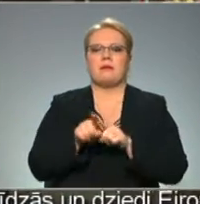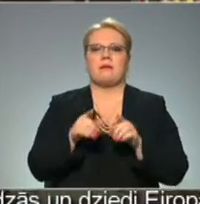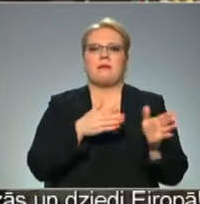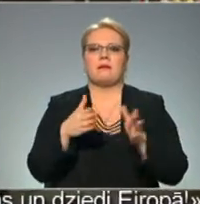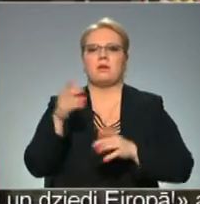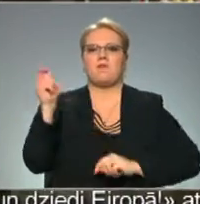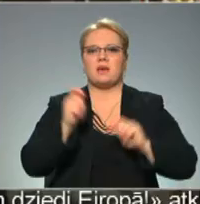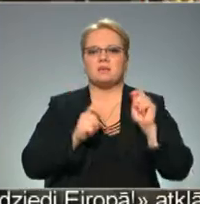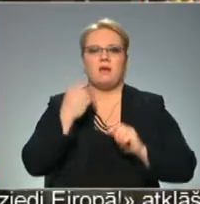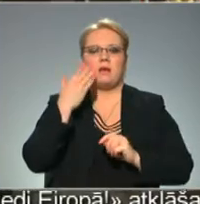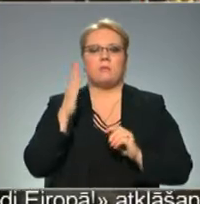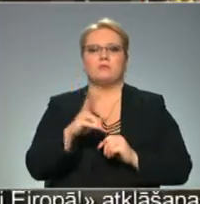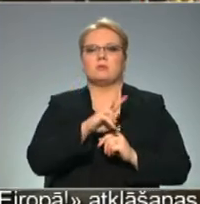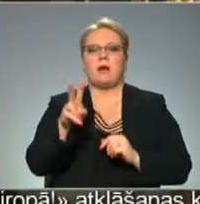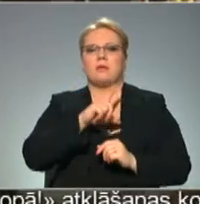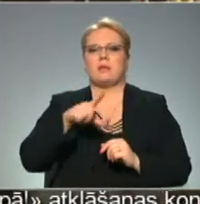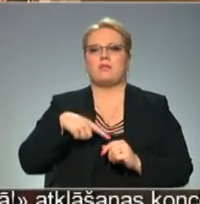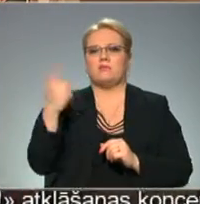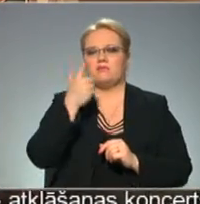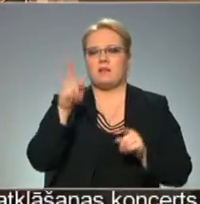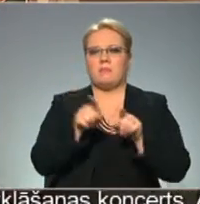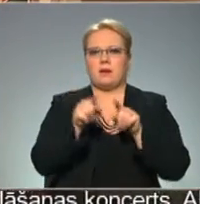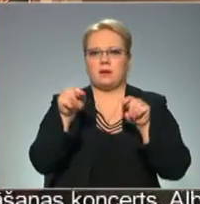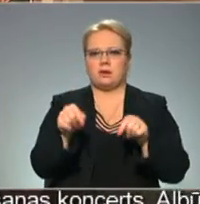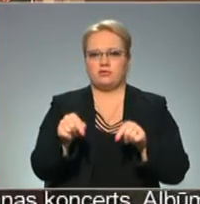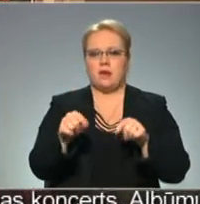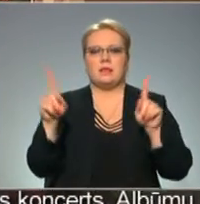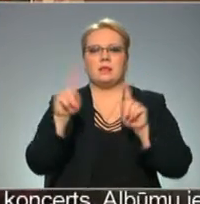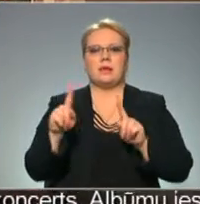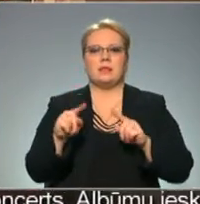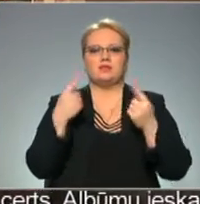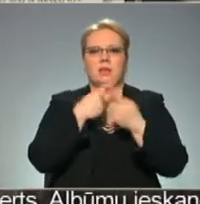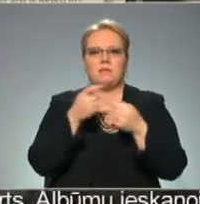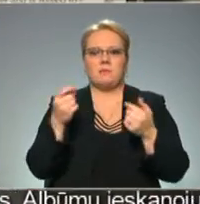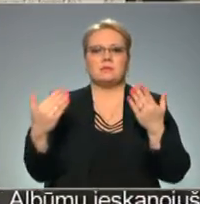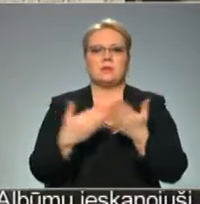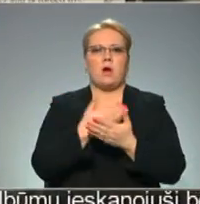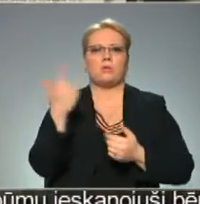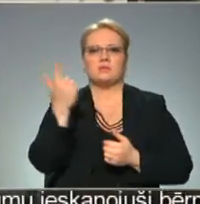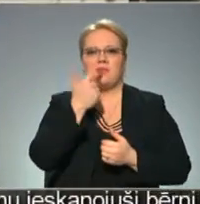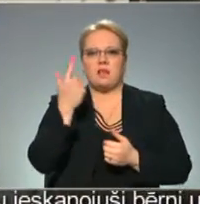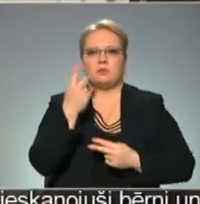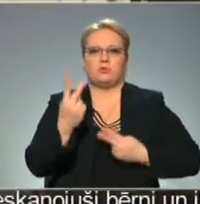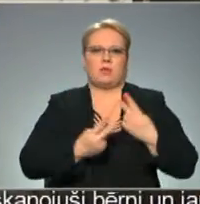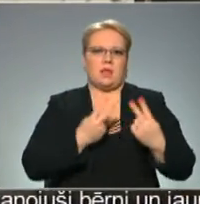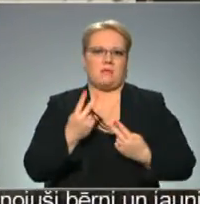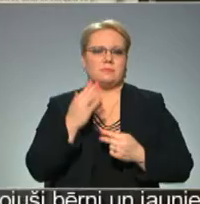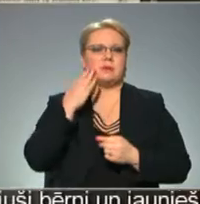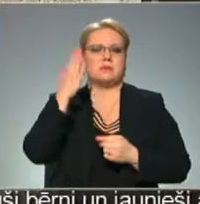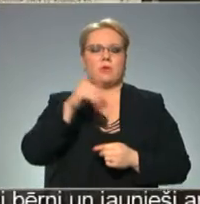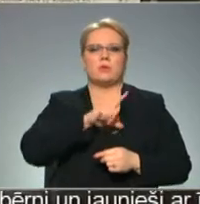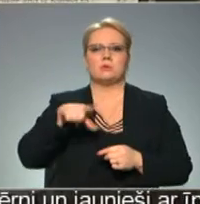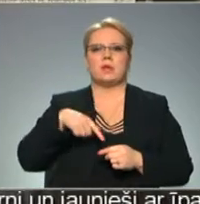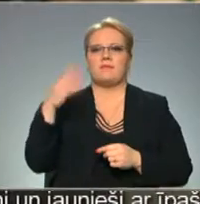festivālu, kad būs kāda latviešu filmu arī šeit. Lietišķa informācija jaunas filmas un iedvesma. Cerot uz